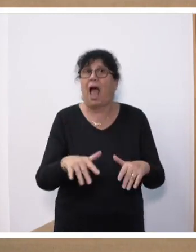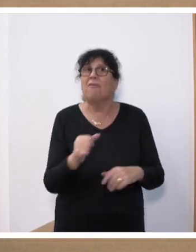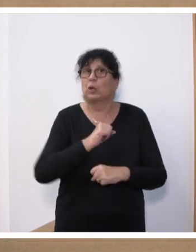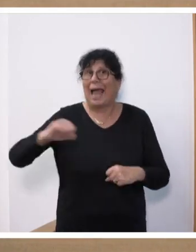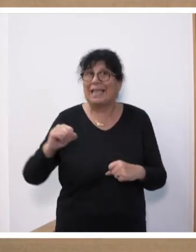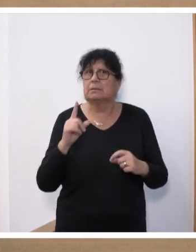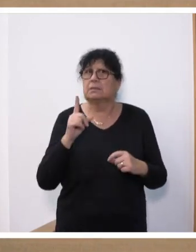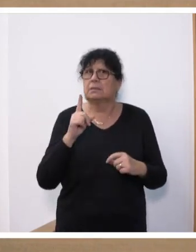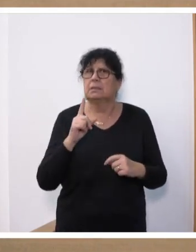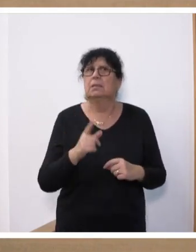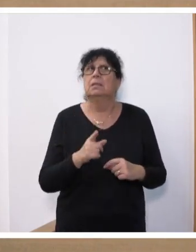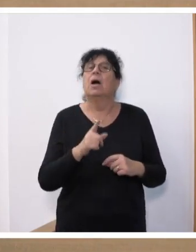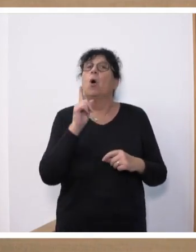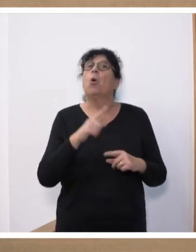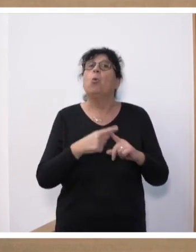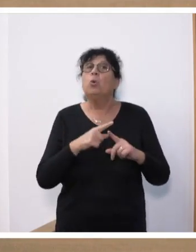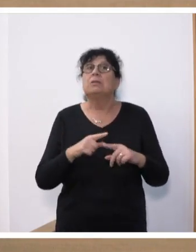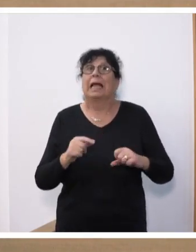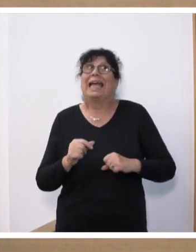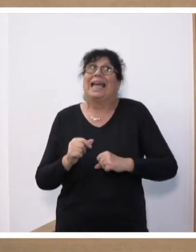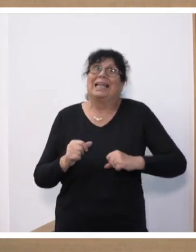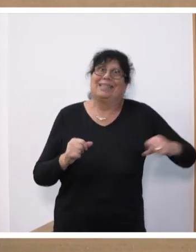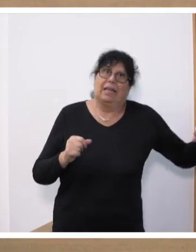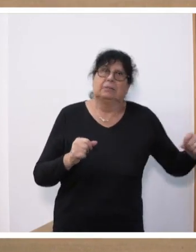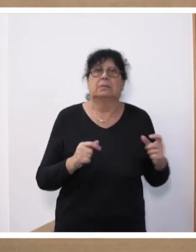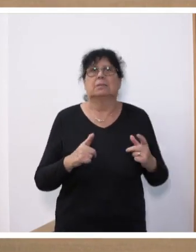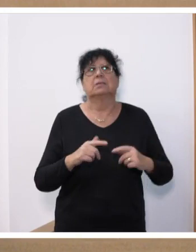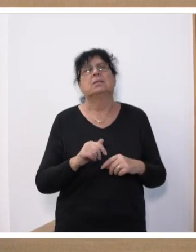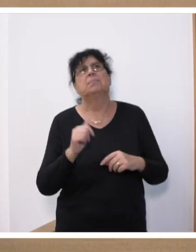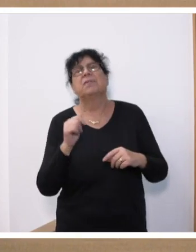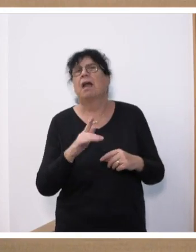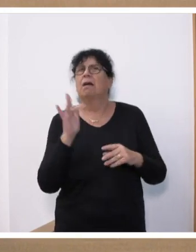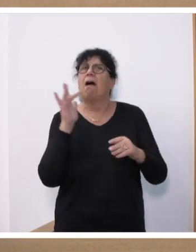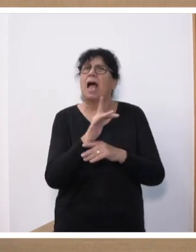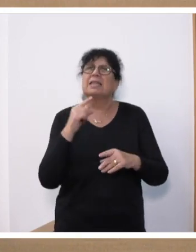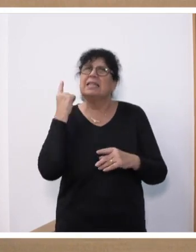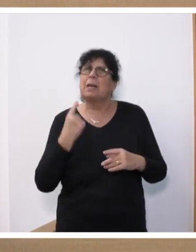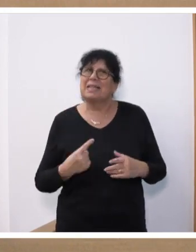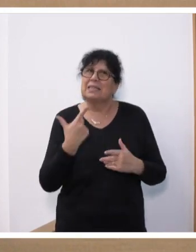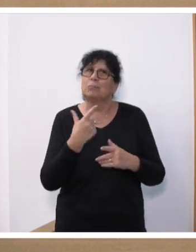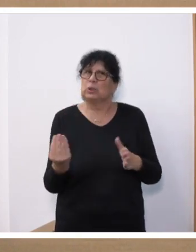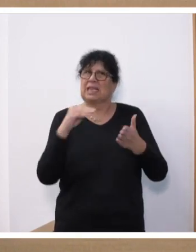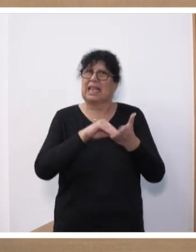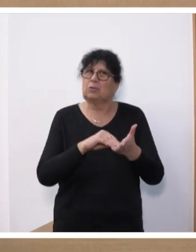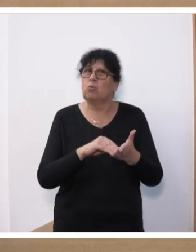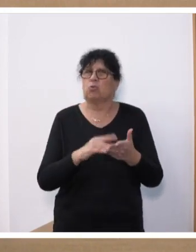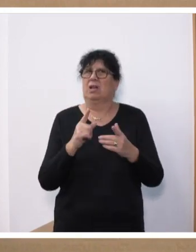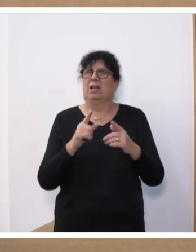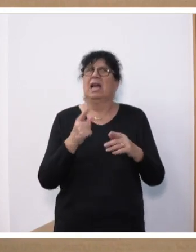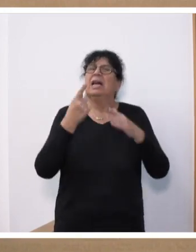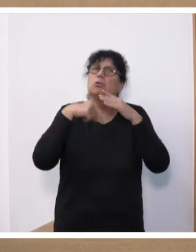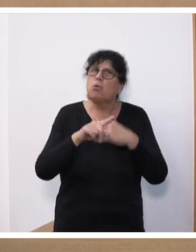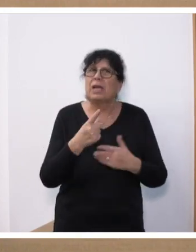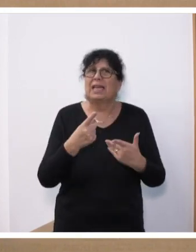gesehen auch von ganz links, ein Antisemitismus hinzugetreten ist, dessen Quantität durch